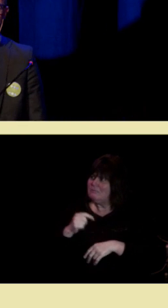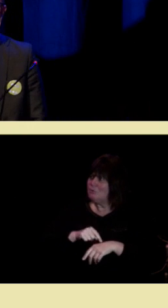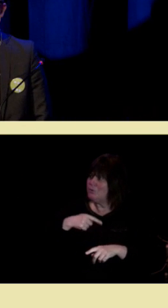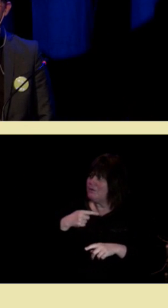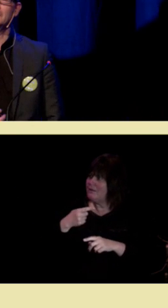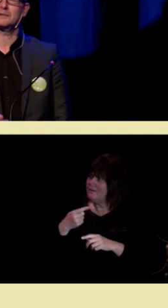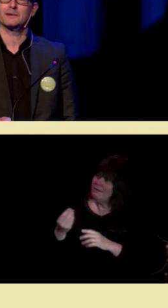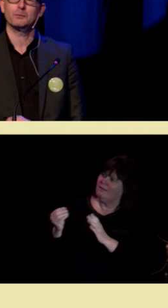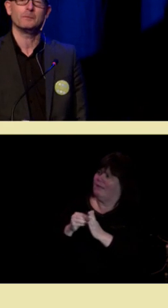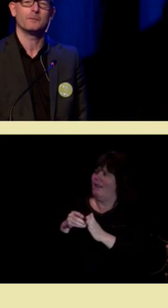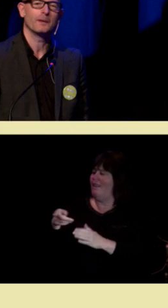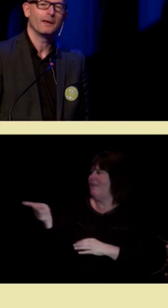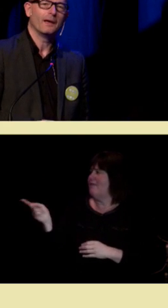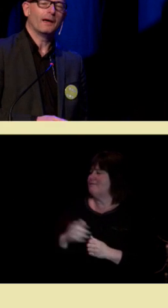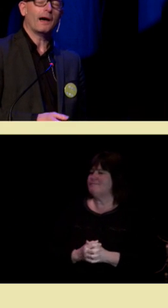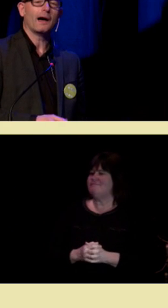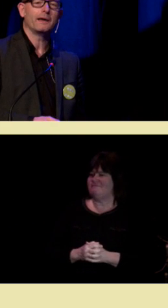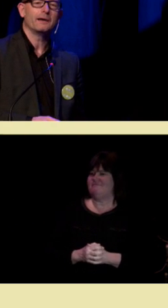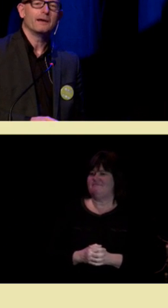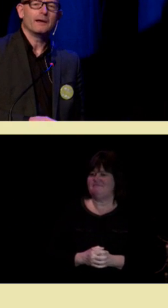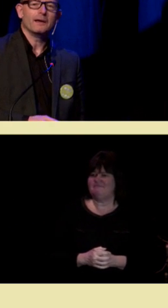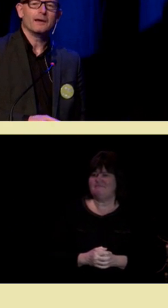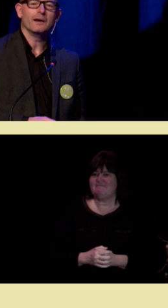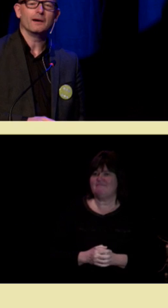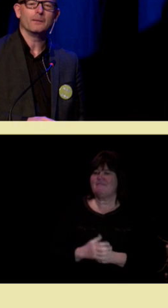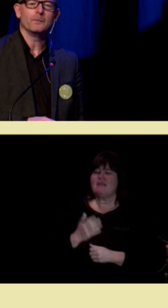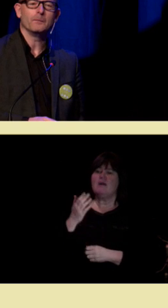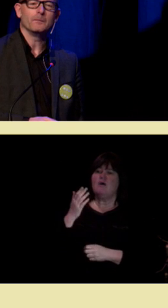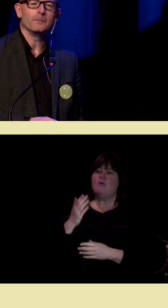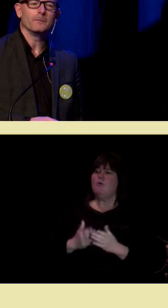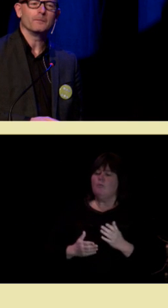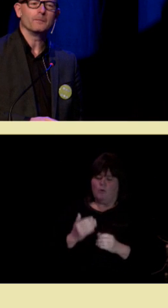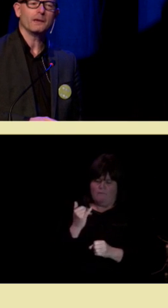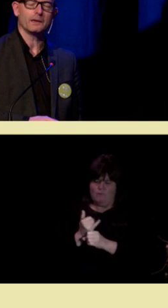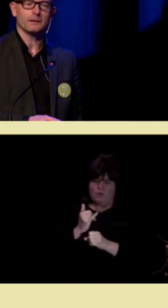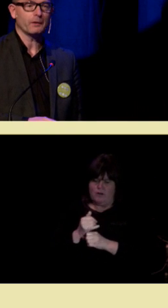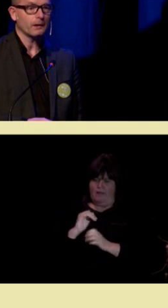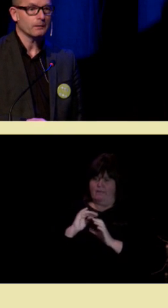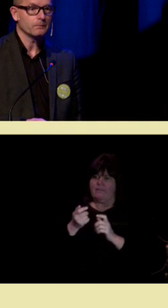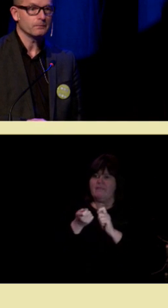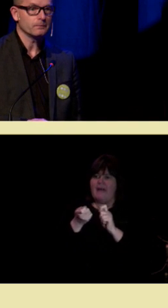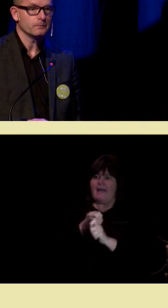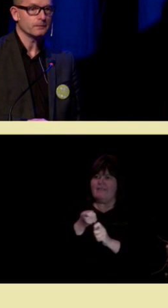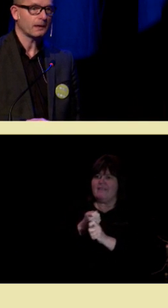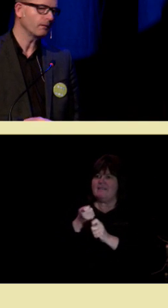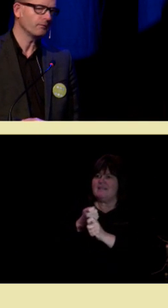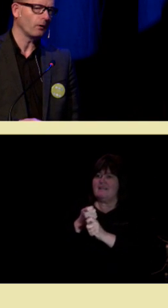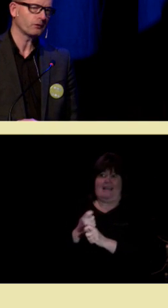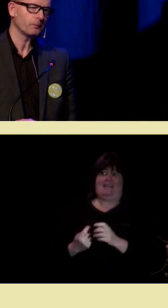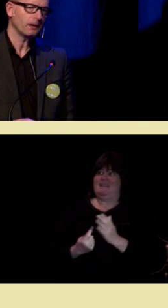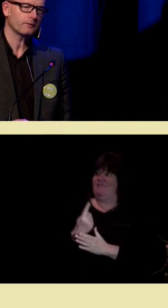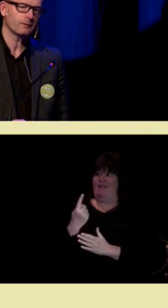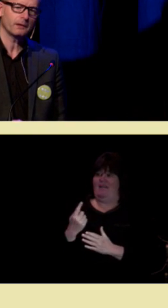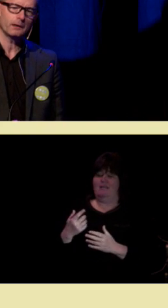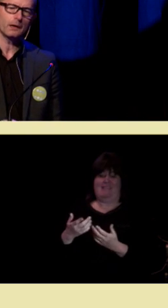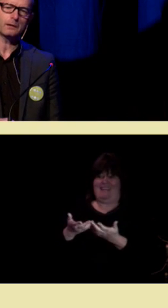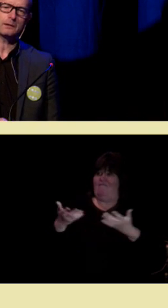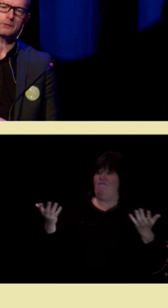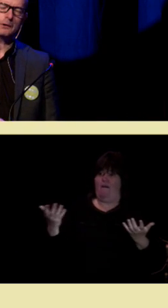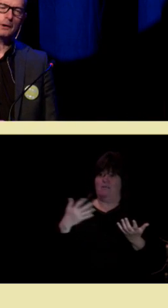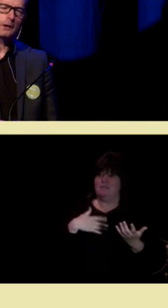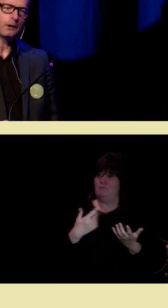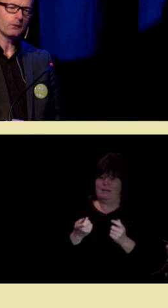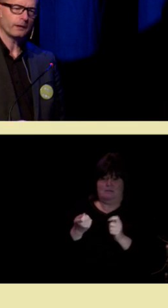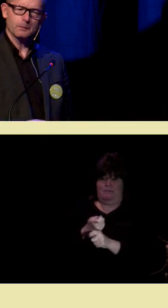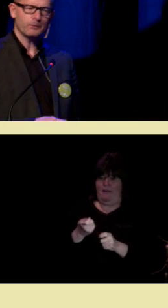Måten dette endrer seg på er ikke tilfeldig. Det er ikke hva som helst som endrer hjernen